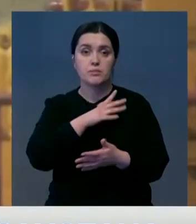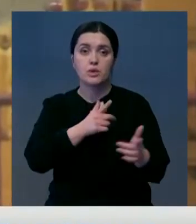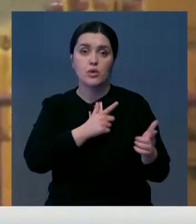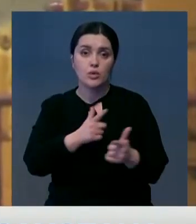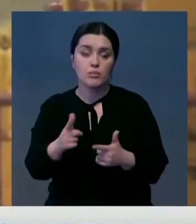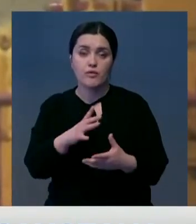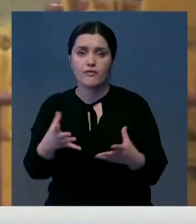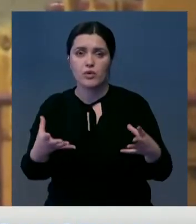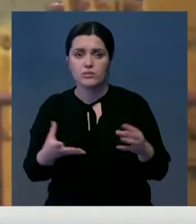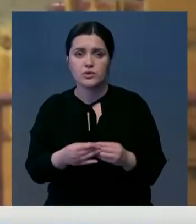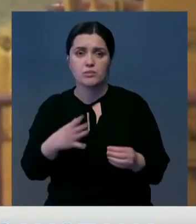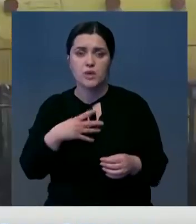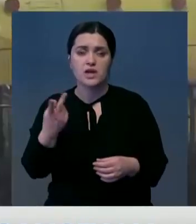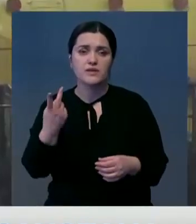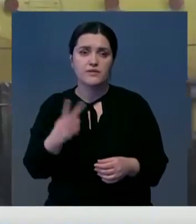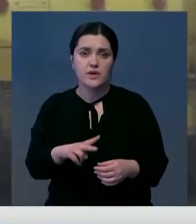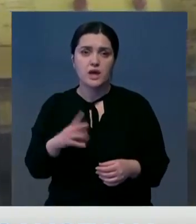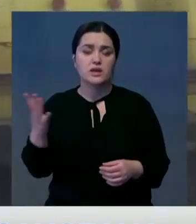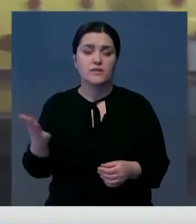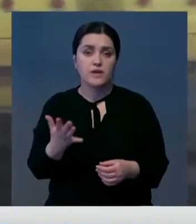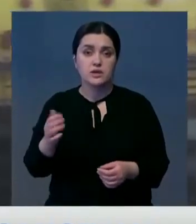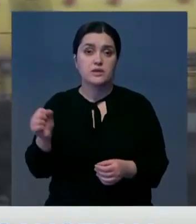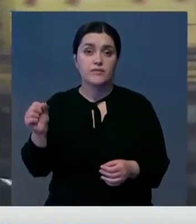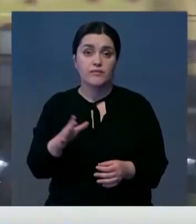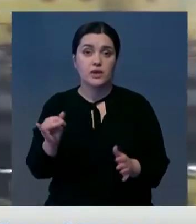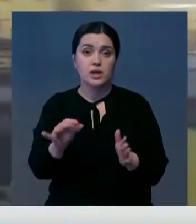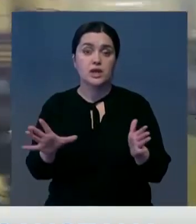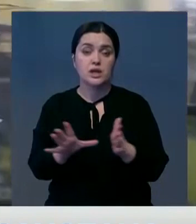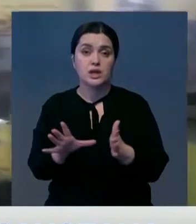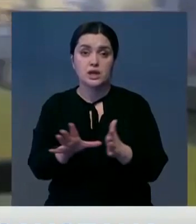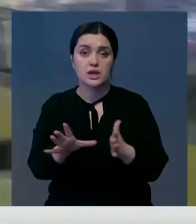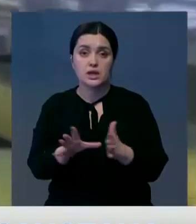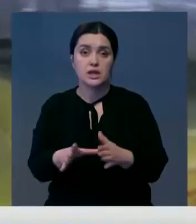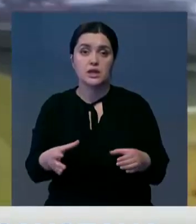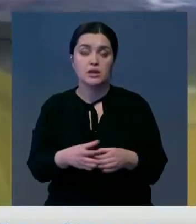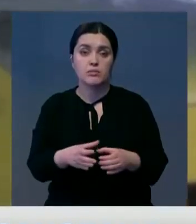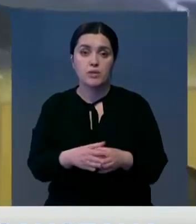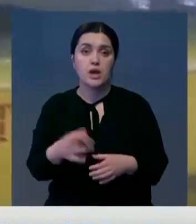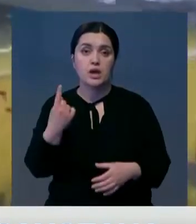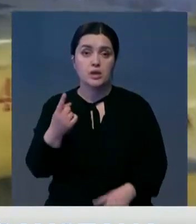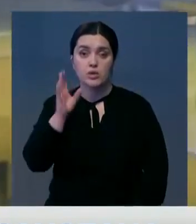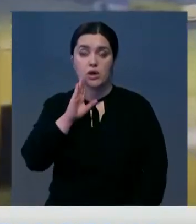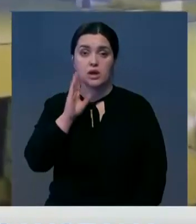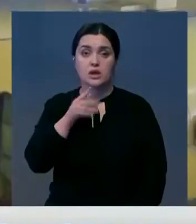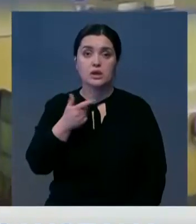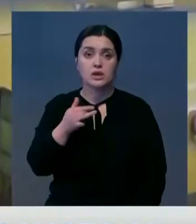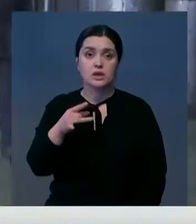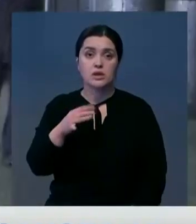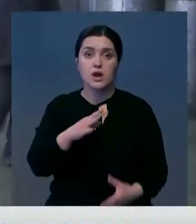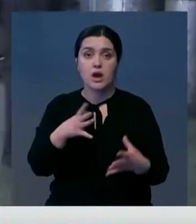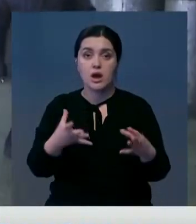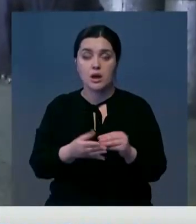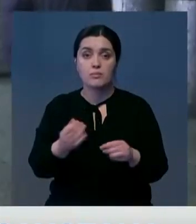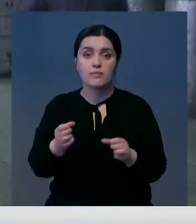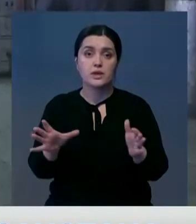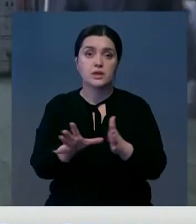прошлом году в Казахстане ввели в эксплуатацию в общей сложности более 20 ветровых и солнечных электростанций и одну гидро.